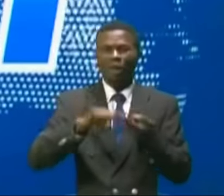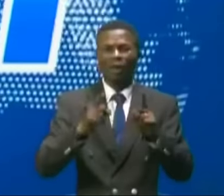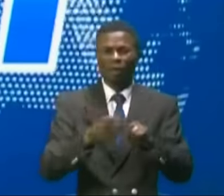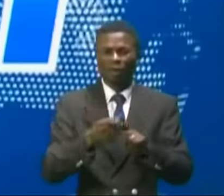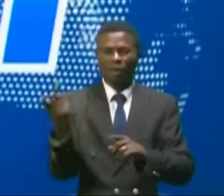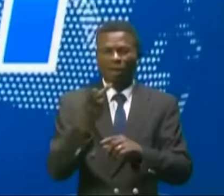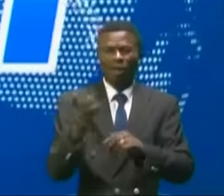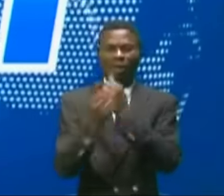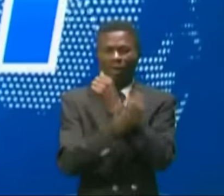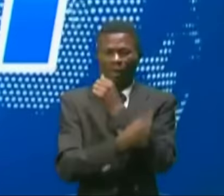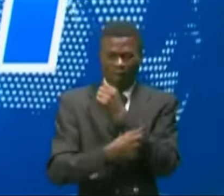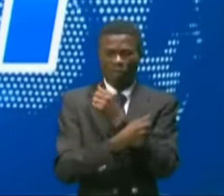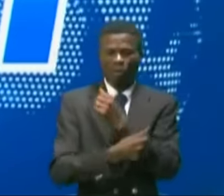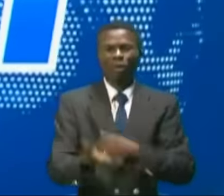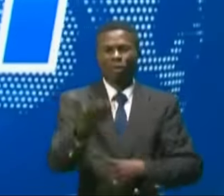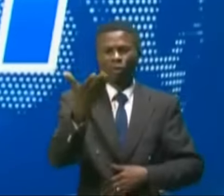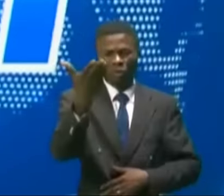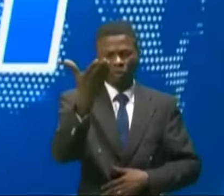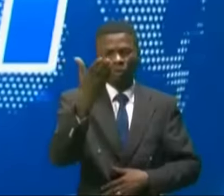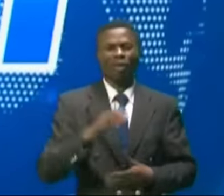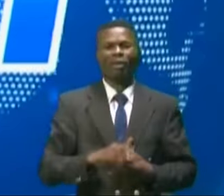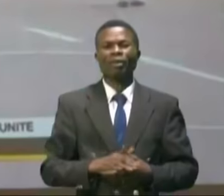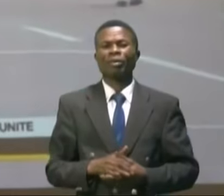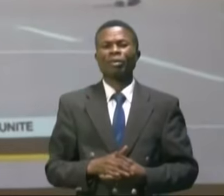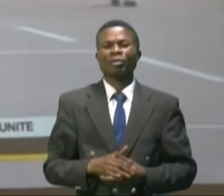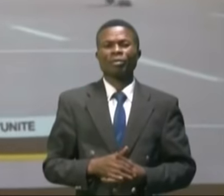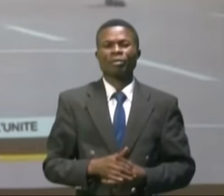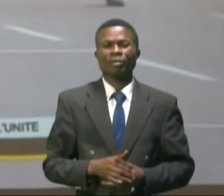entre ces deux pays. C'est tout Kenina pour les détails.